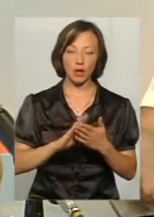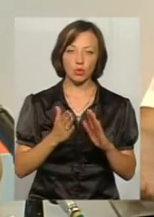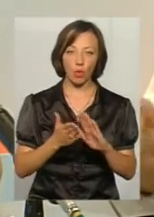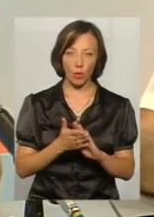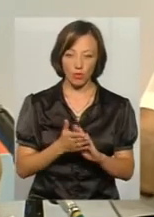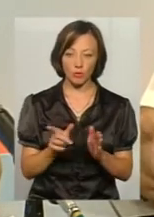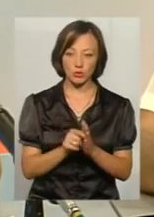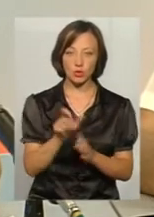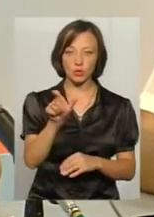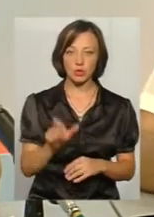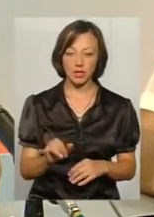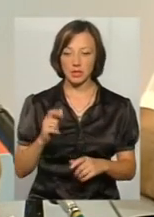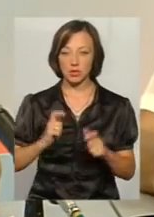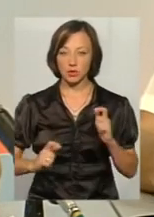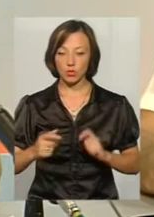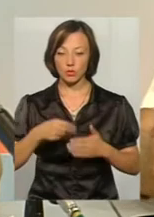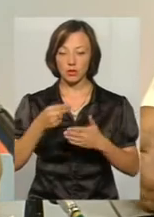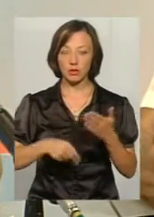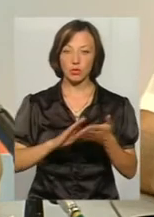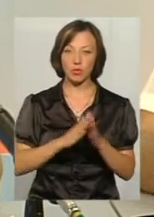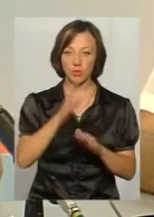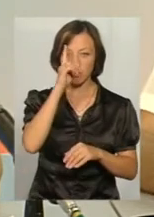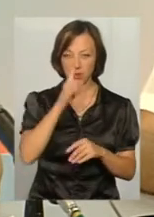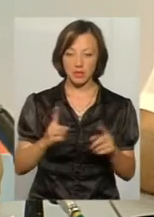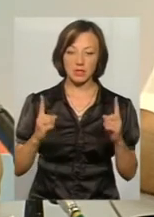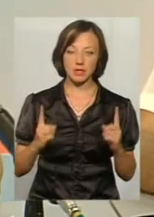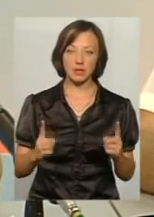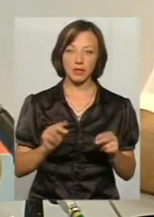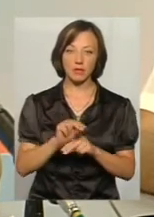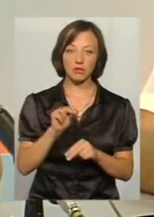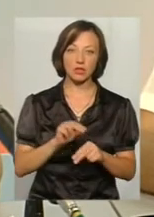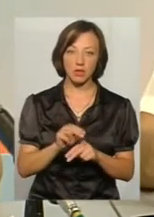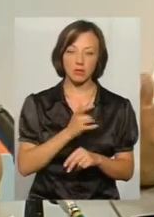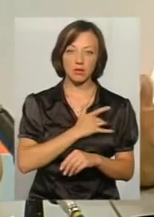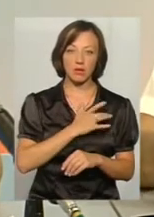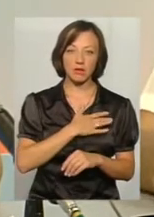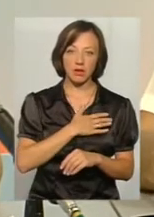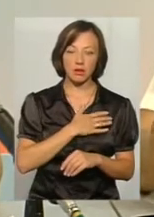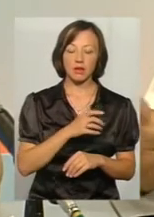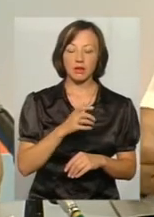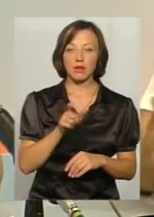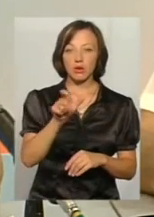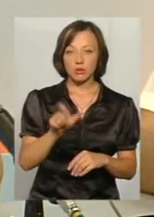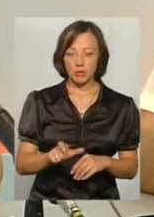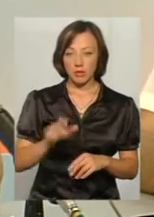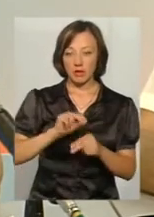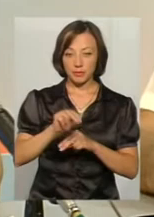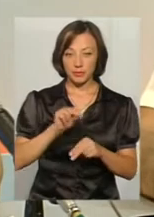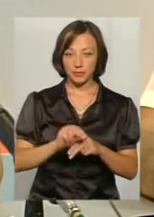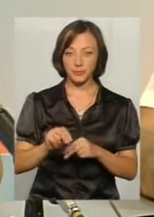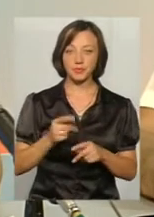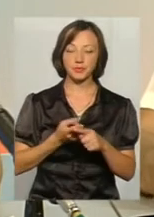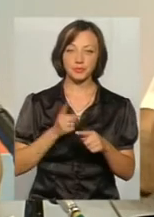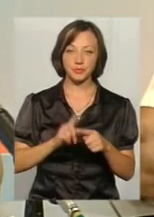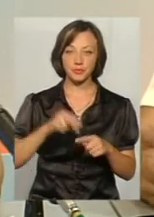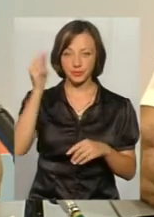фізичною особою і інститутом заключається договір, протягом місяця проходить приватна особа, проходить навчання. Потім